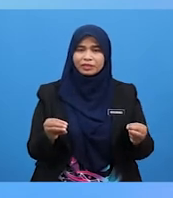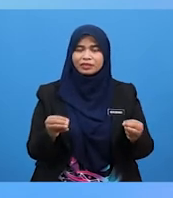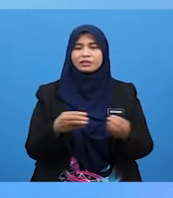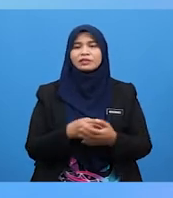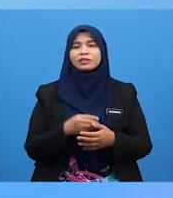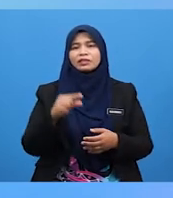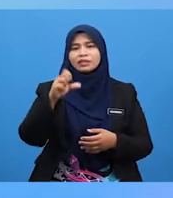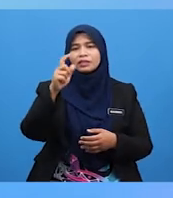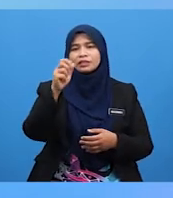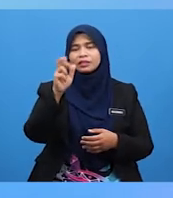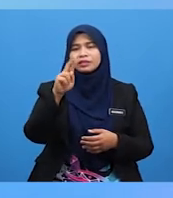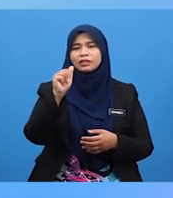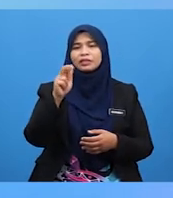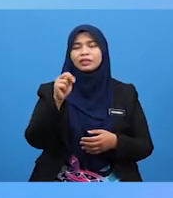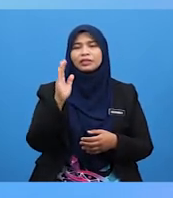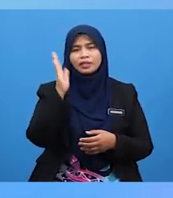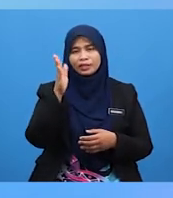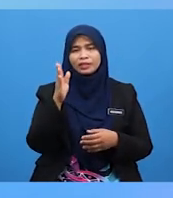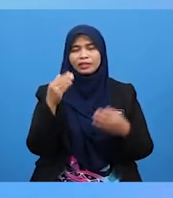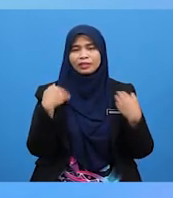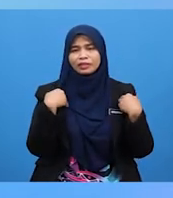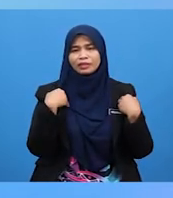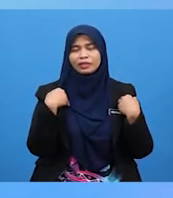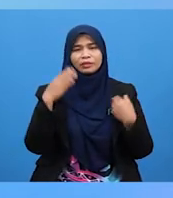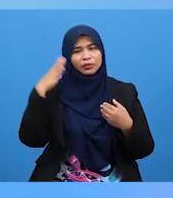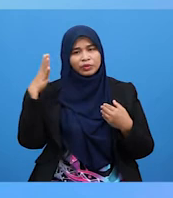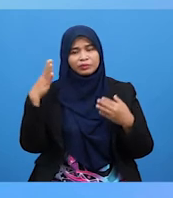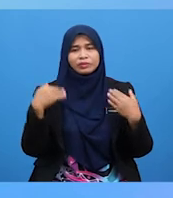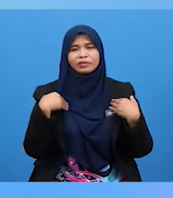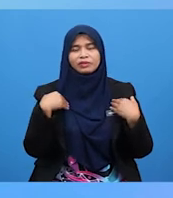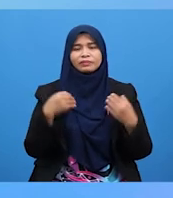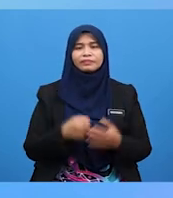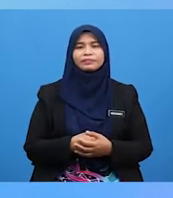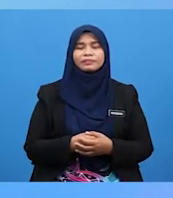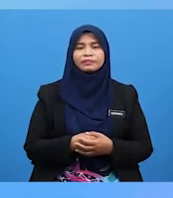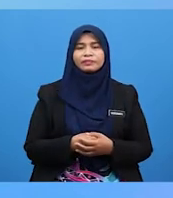Tepukan Dan Seterusnya Bunyi Terhasil